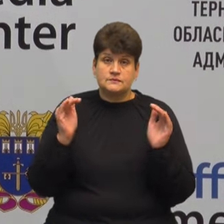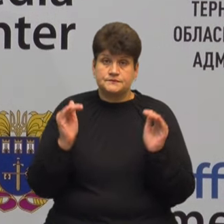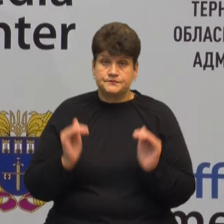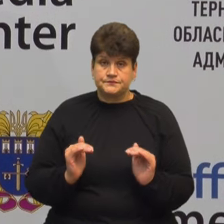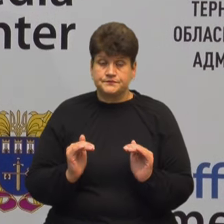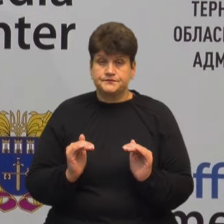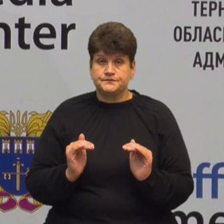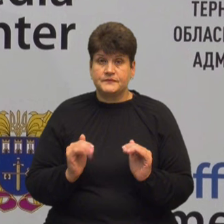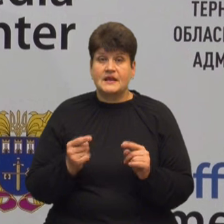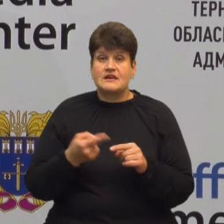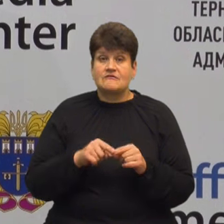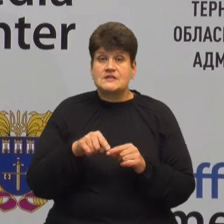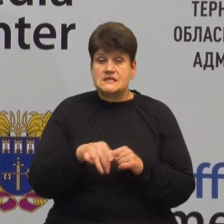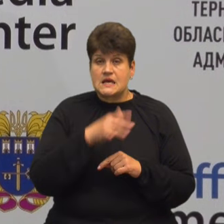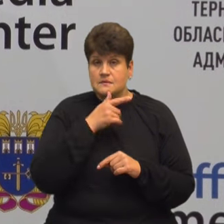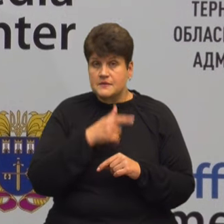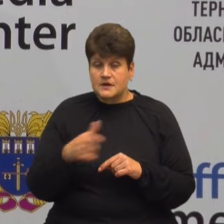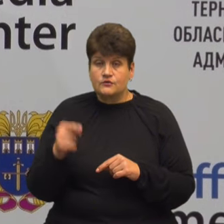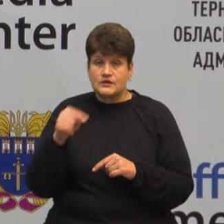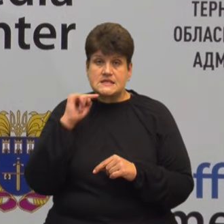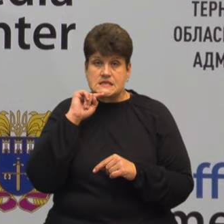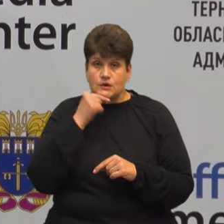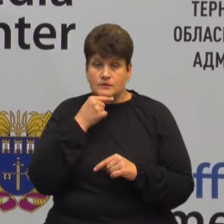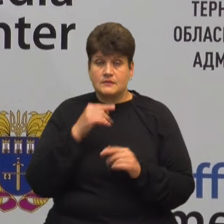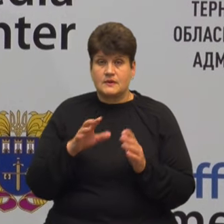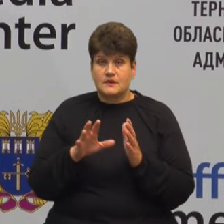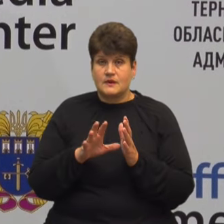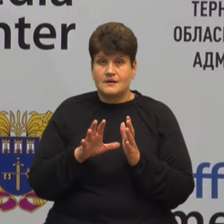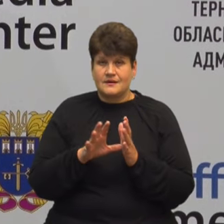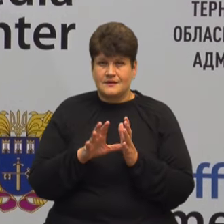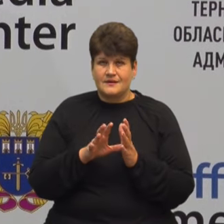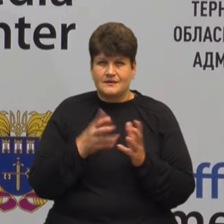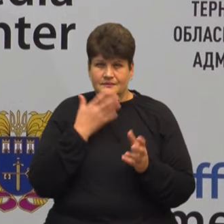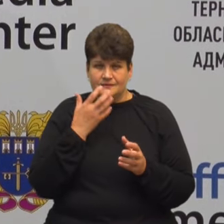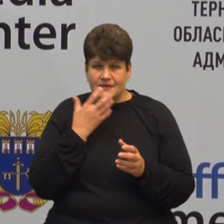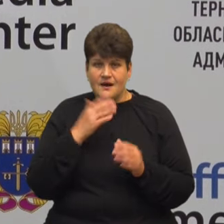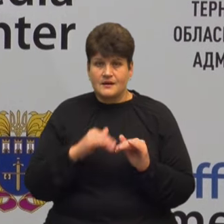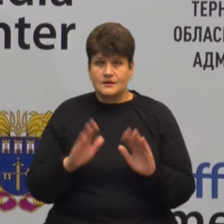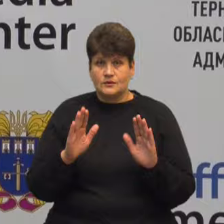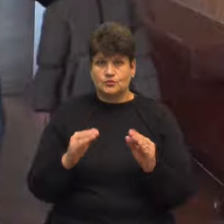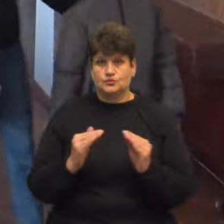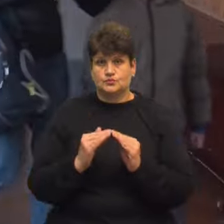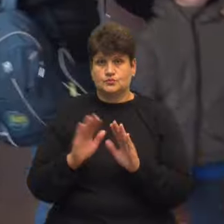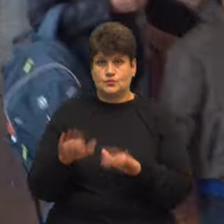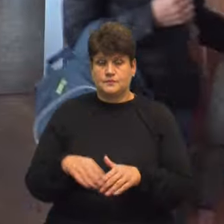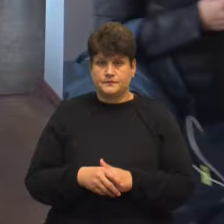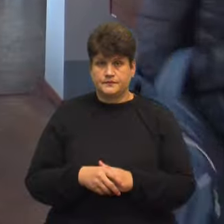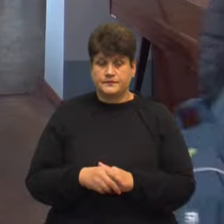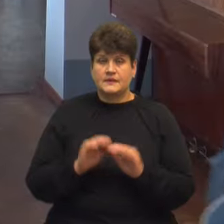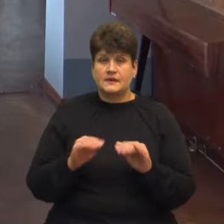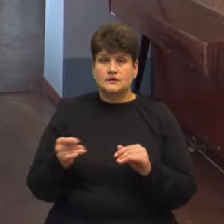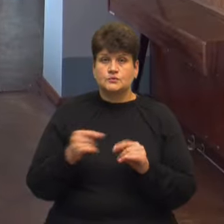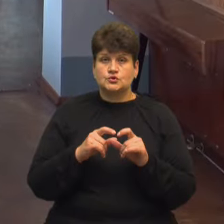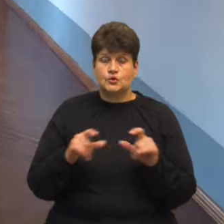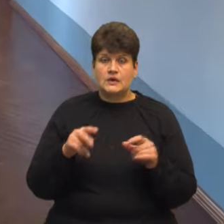і в цей період вони таки зекономлять на енергоносіях, а діти перебуватимуть у своїх домівках Учні Тернопільської